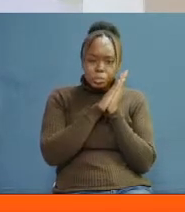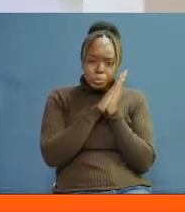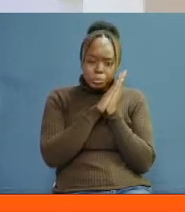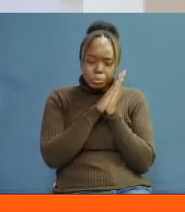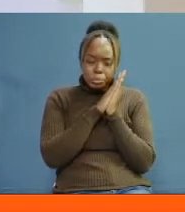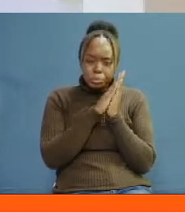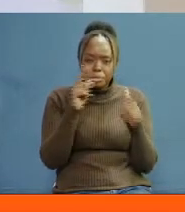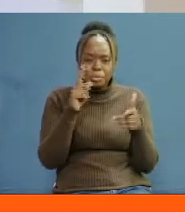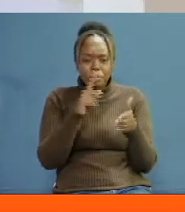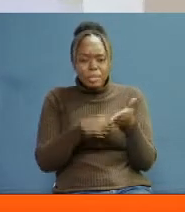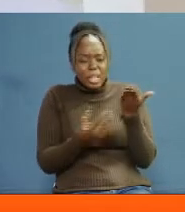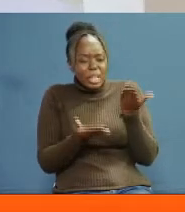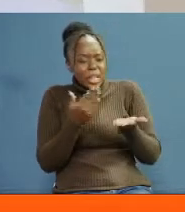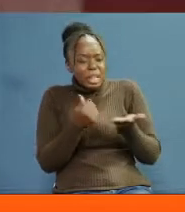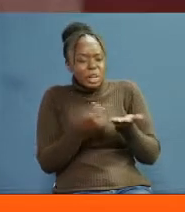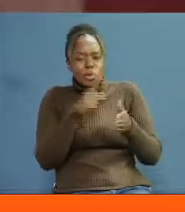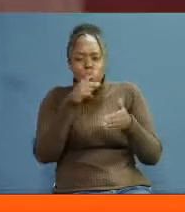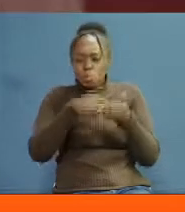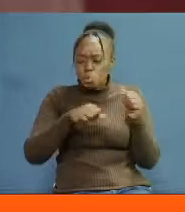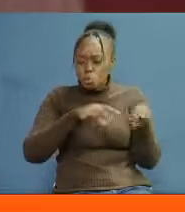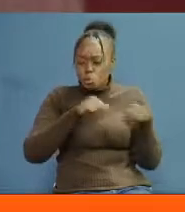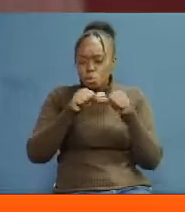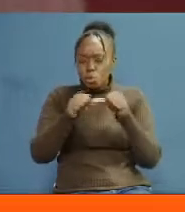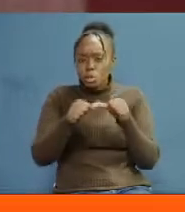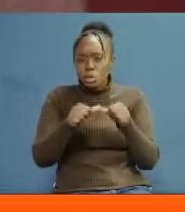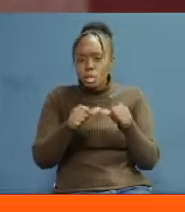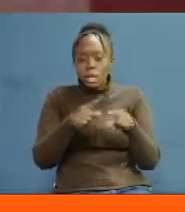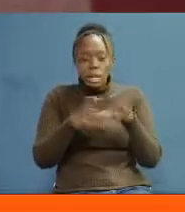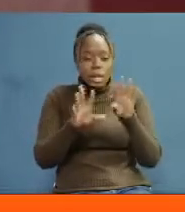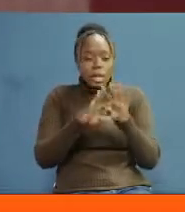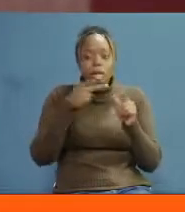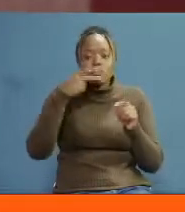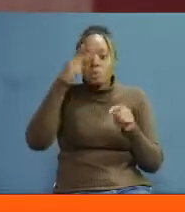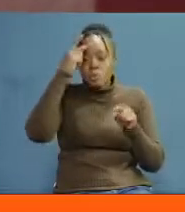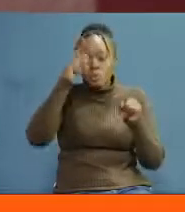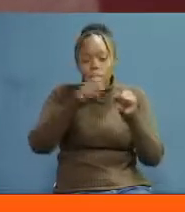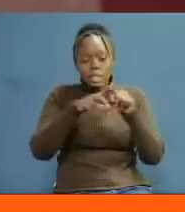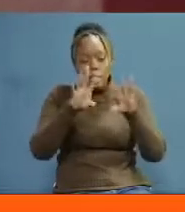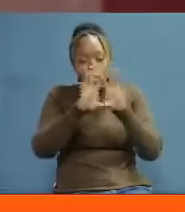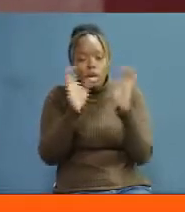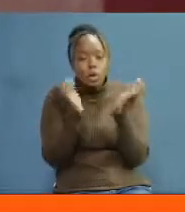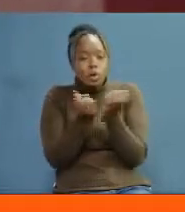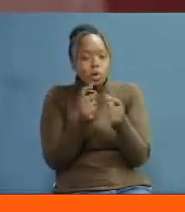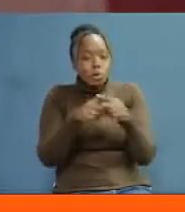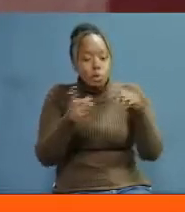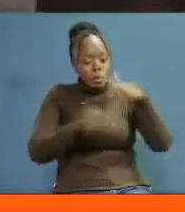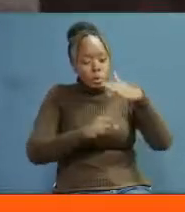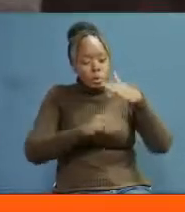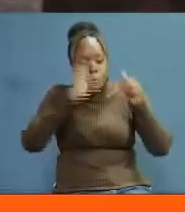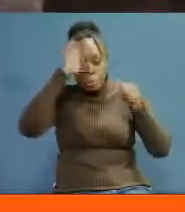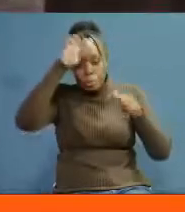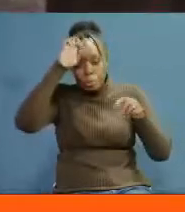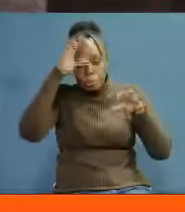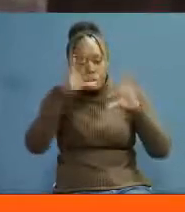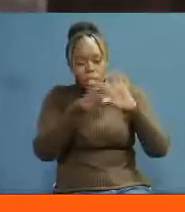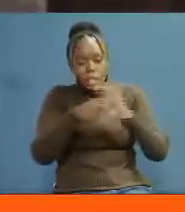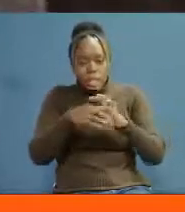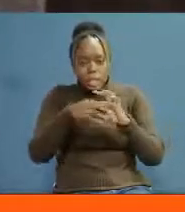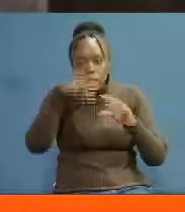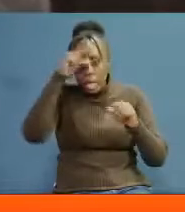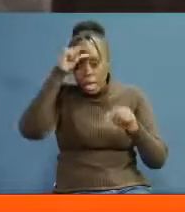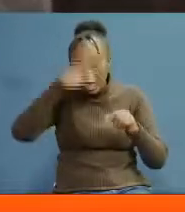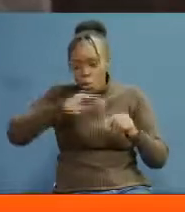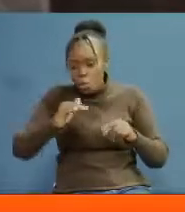What do think the child is going to do? Wazazi, jamii, wizara yandani ya afya ya elimu Pamoja na serikali za